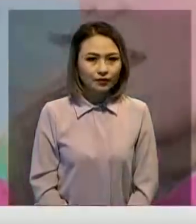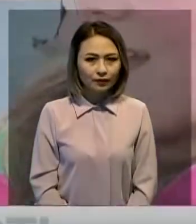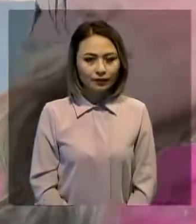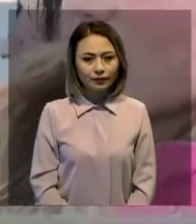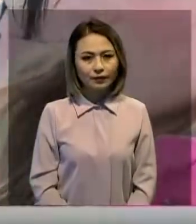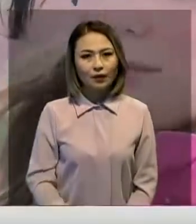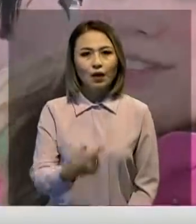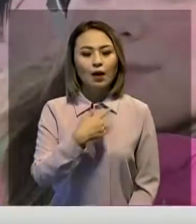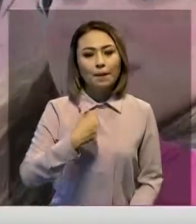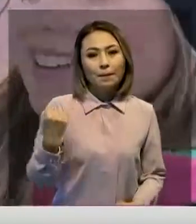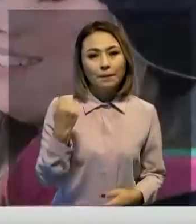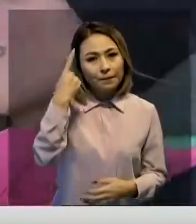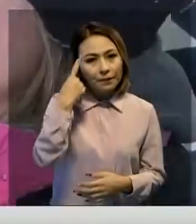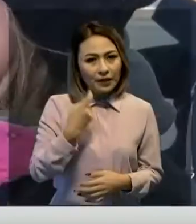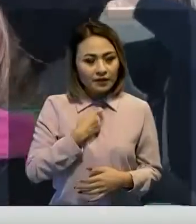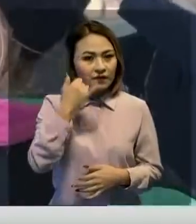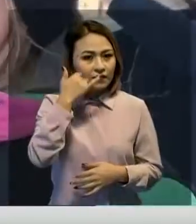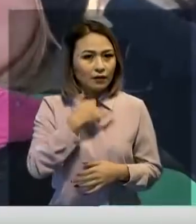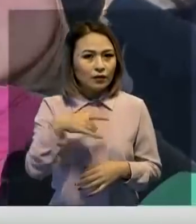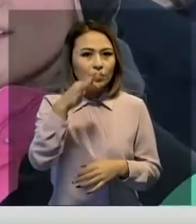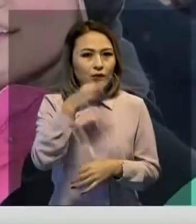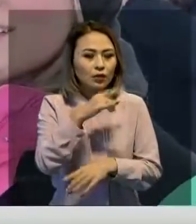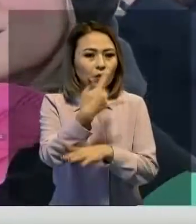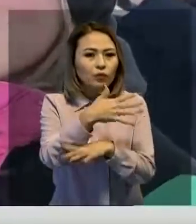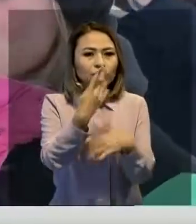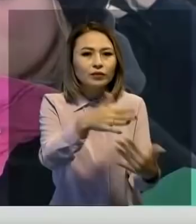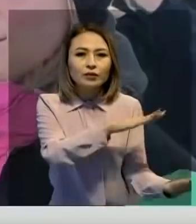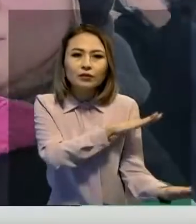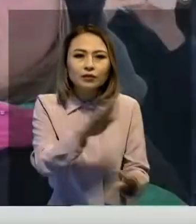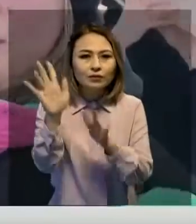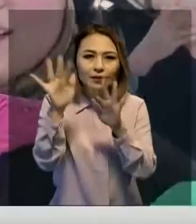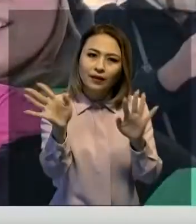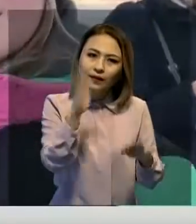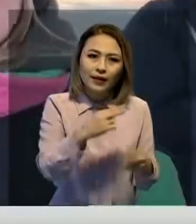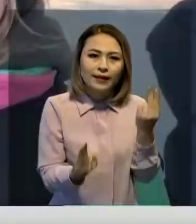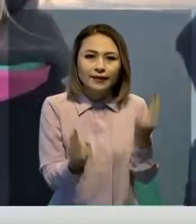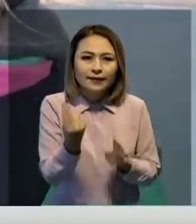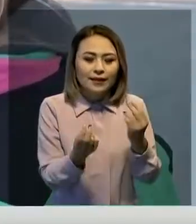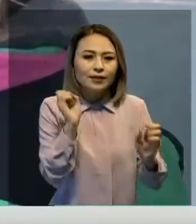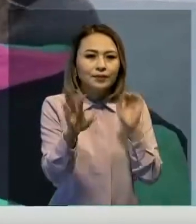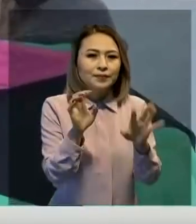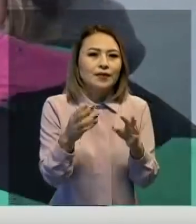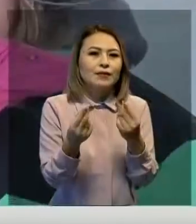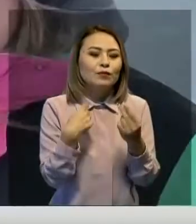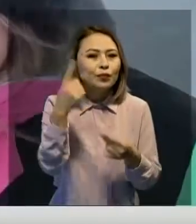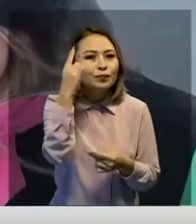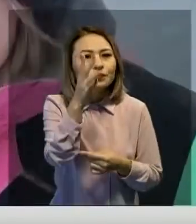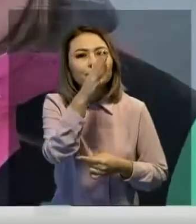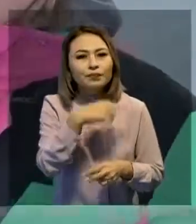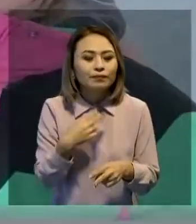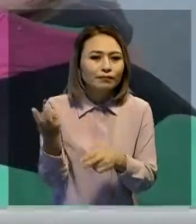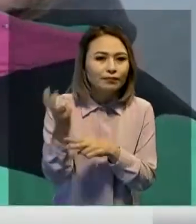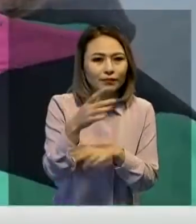Маған құрбым қабарласып, талада бәрін қар басып қалғанын айтып, жүр қар лақтырысы бойына ек деді. Мен әзі шағар деп шықсам,